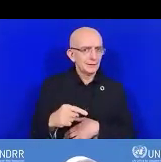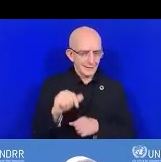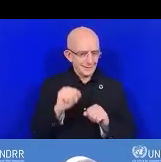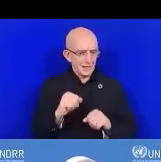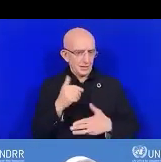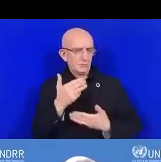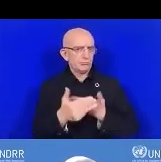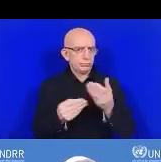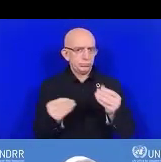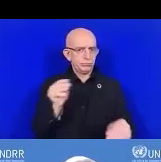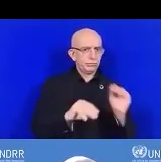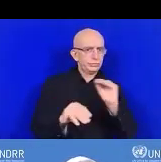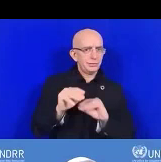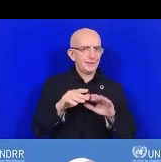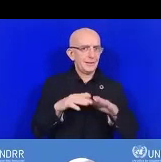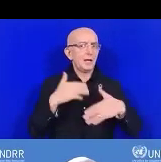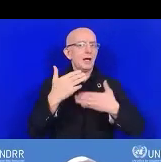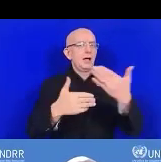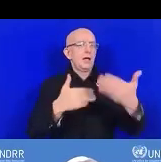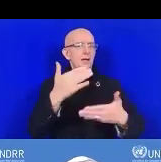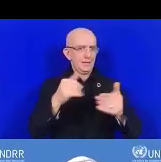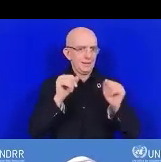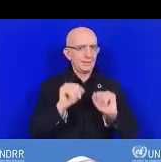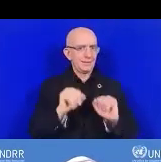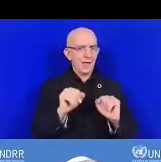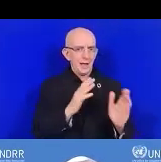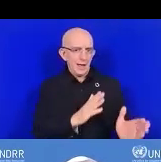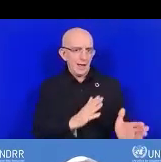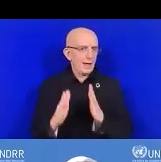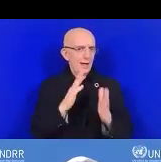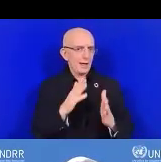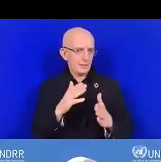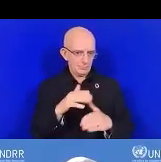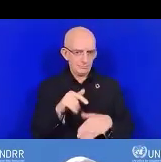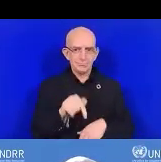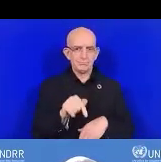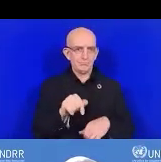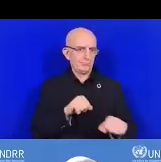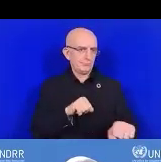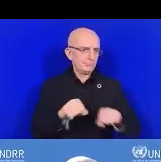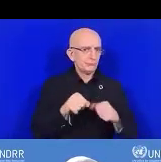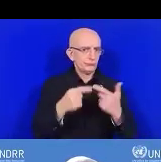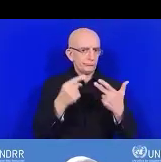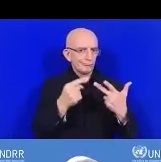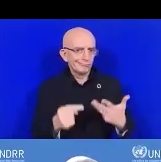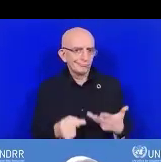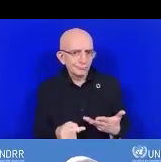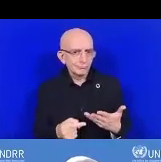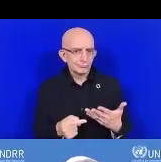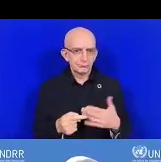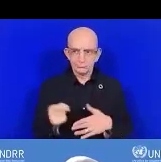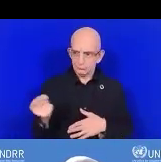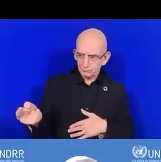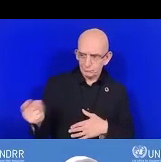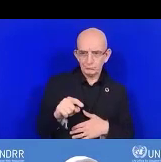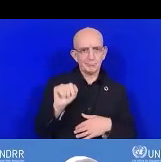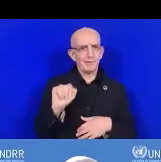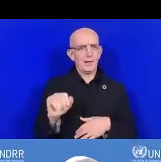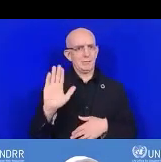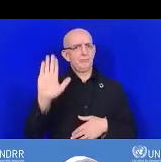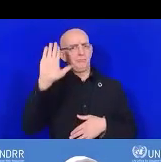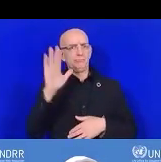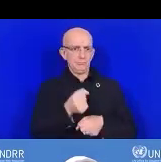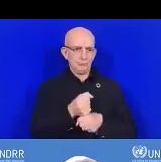capables d'être représentées en personne ou par l